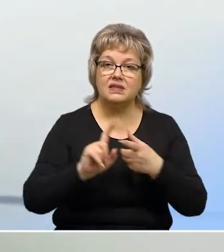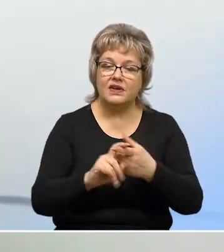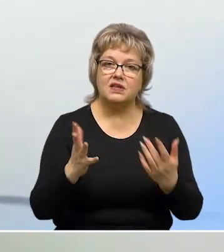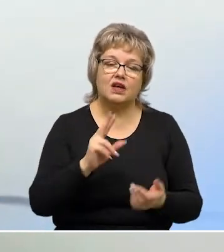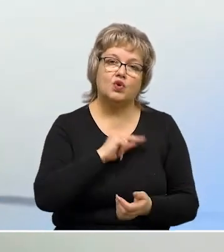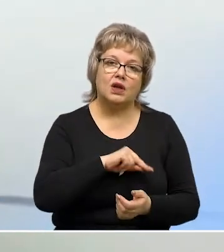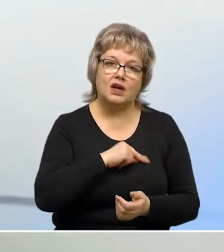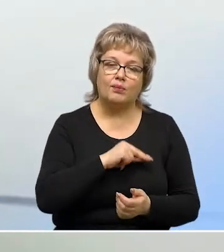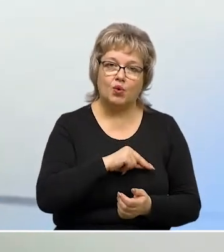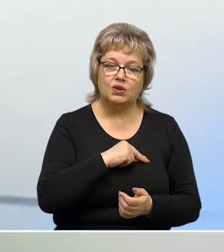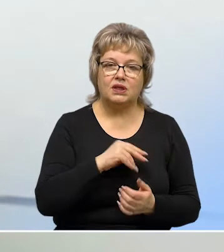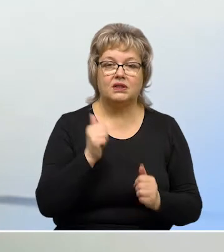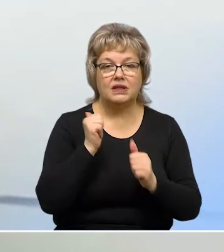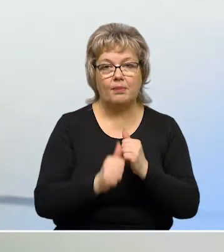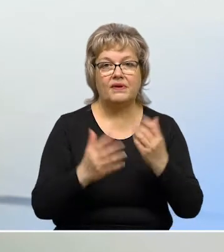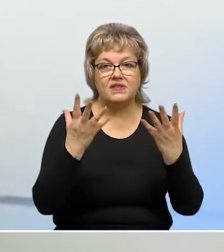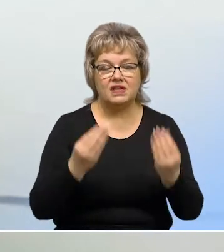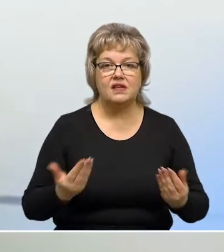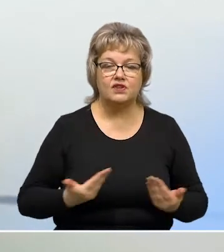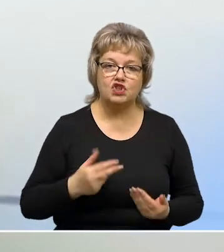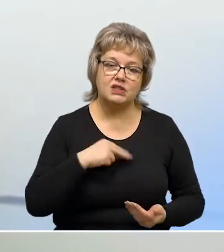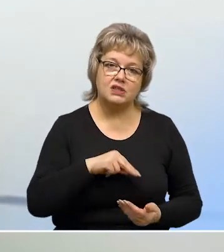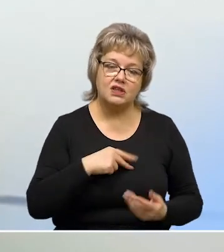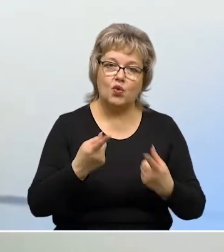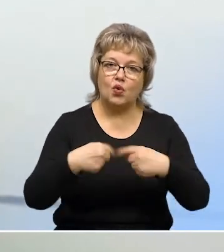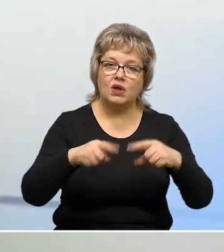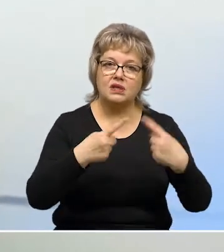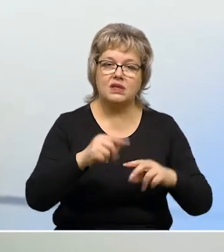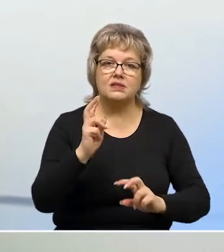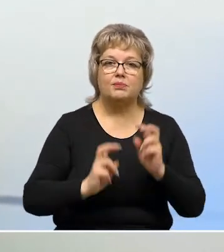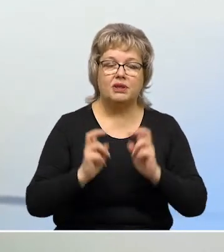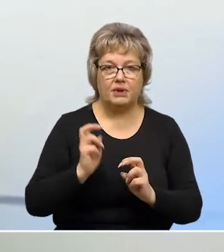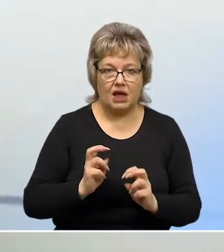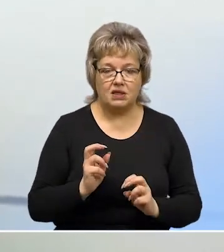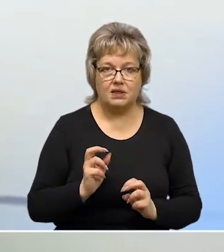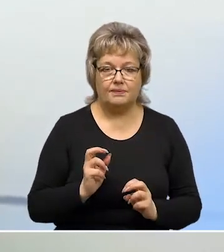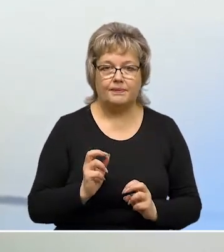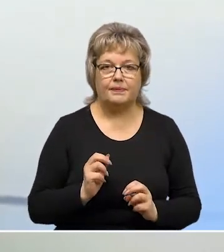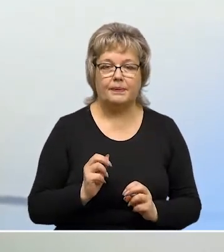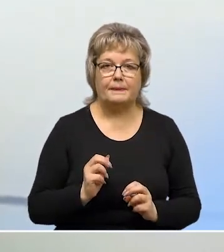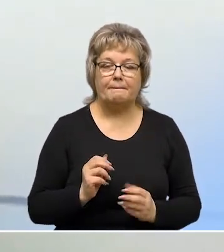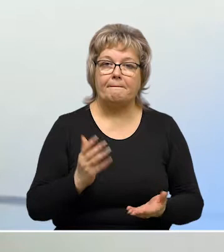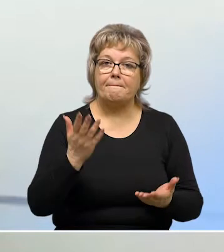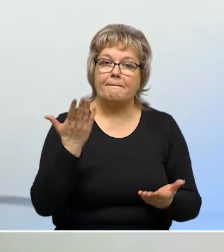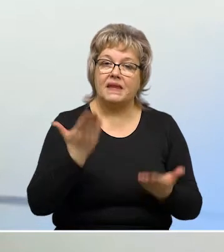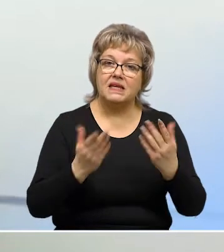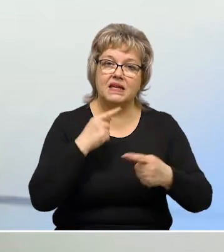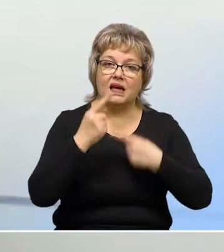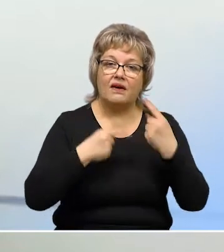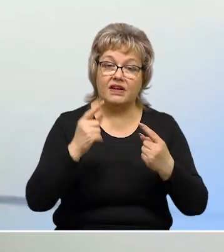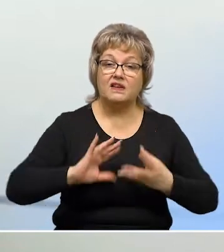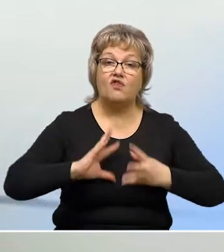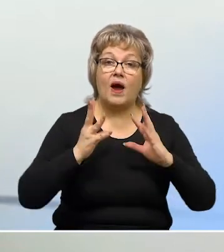связи, которые работают для повседневной жизнедеятельности организации предприятий. Если